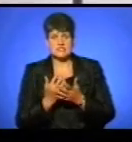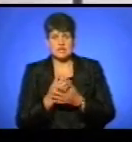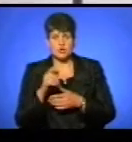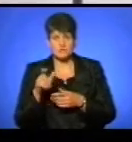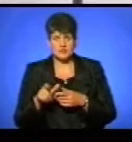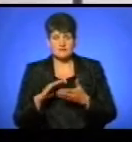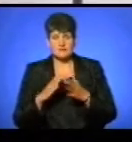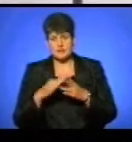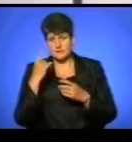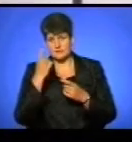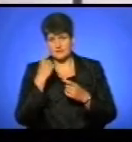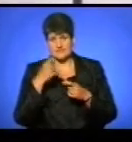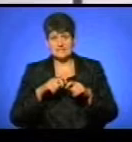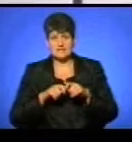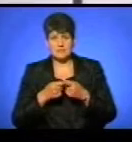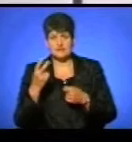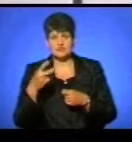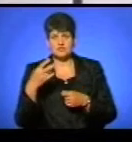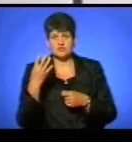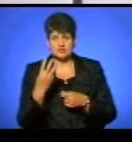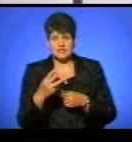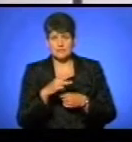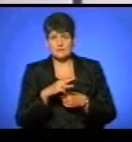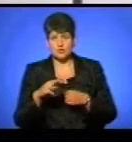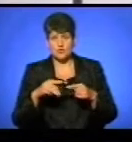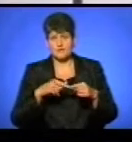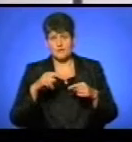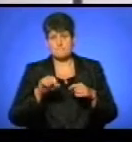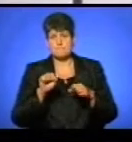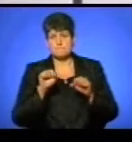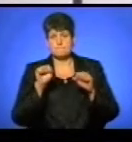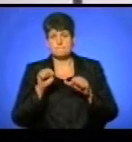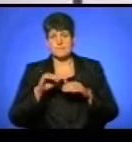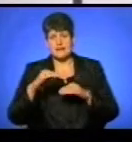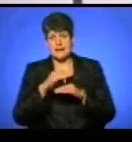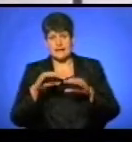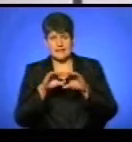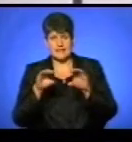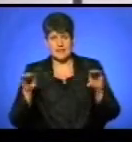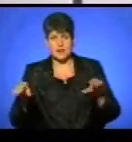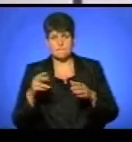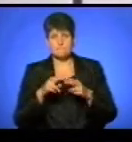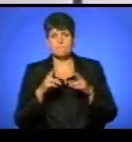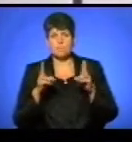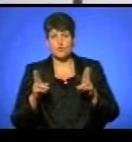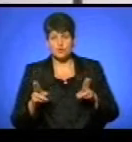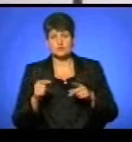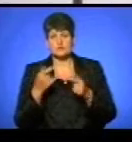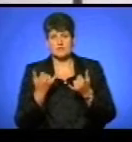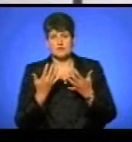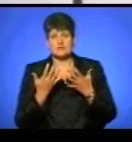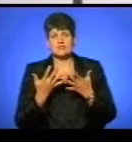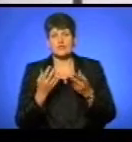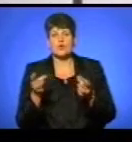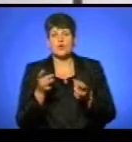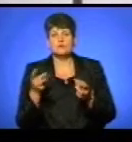алкогольного сп'яніння вони зламали 24-метрові перила мосту. Щодо правопорушників склали адміністративні протоколи і встановлюють розмір